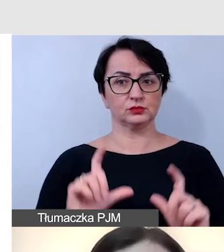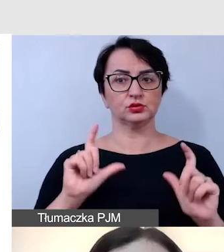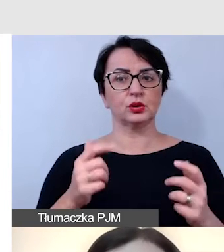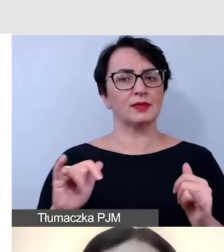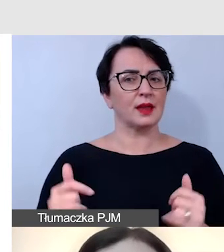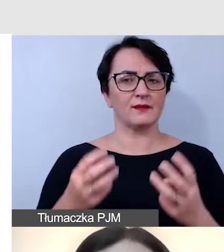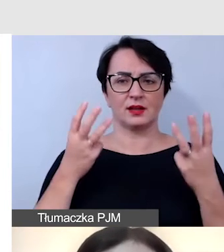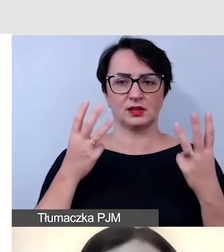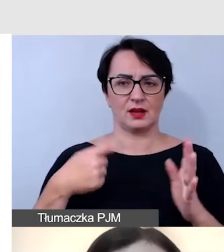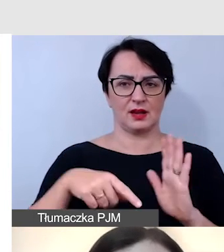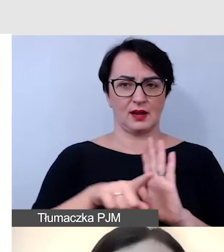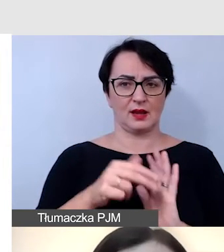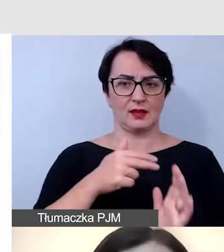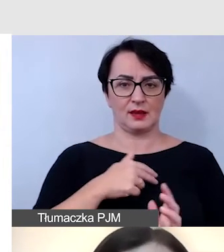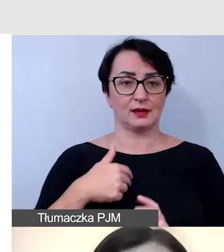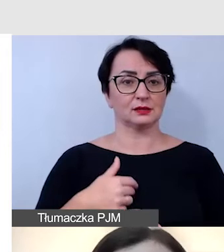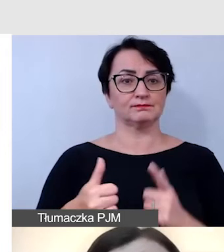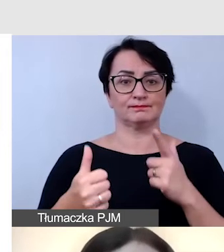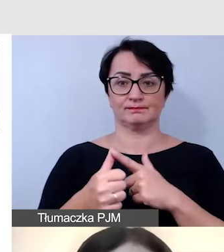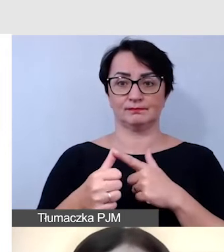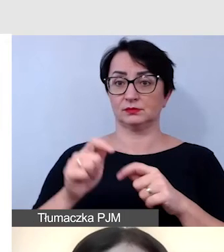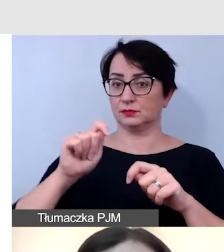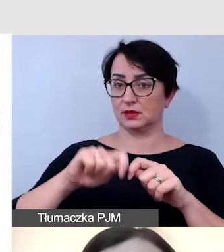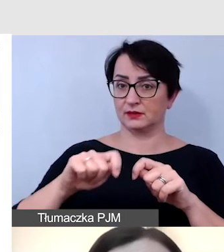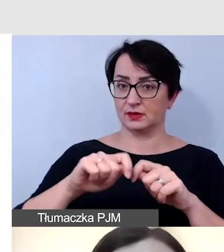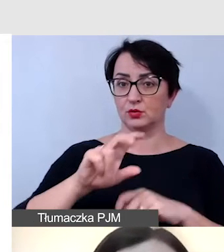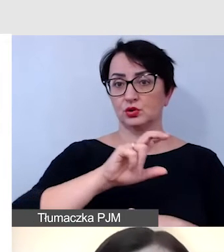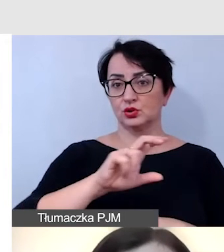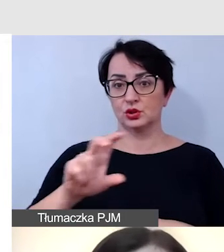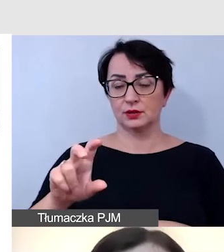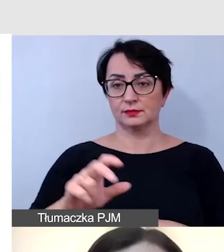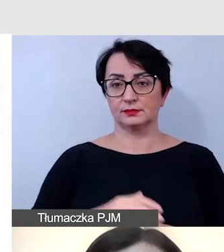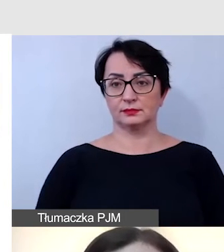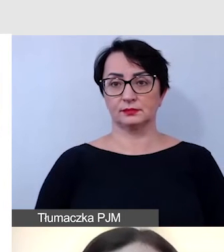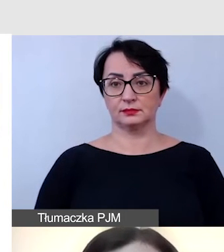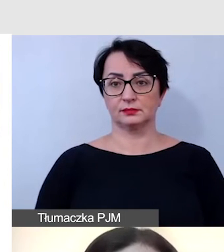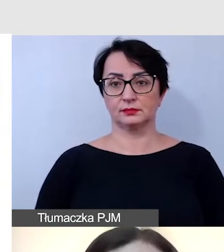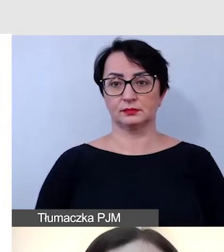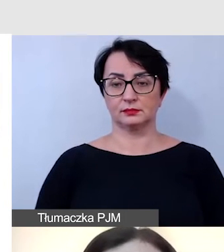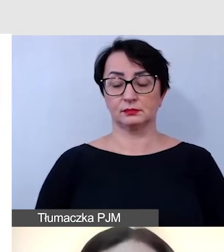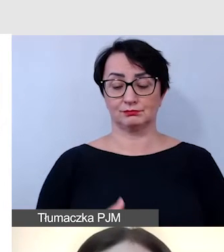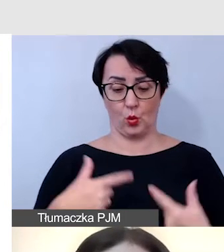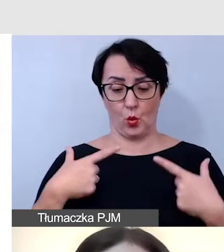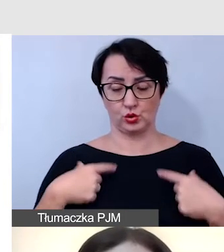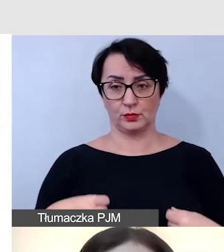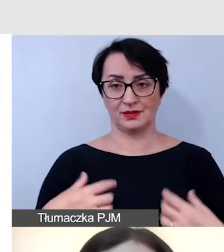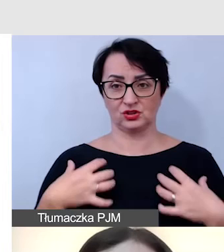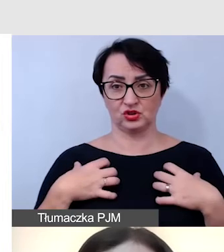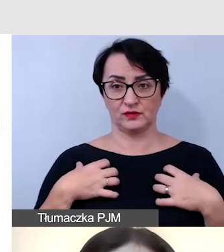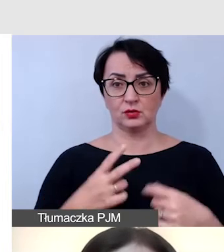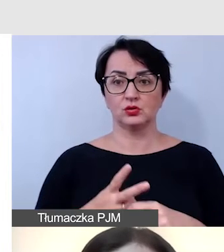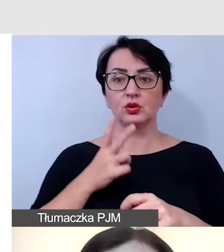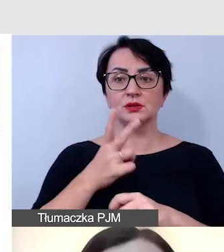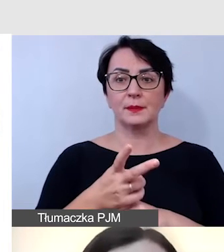najważniejsze? Przede wszystkim sprawdzamy, czy osobiście sprawdzamy dostępność miejsca